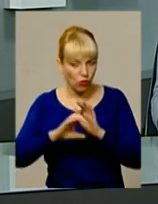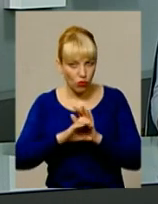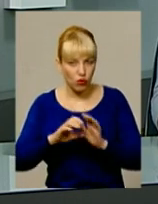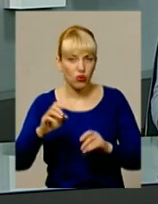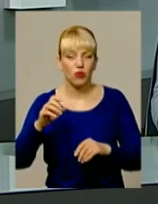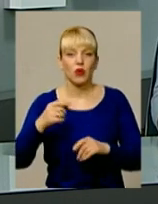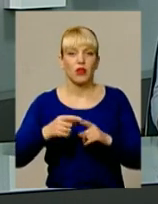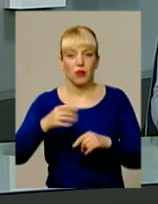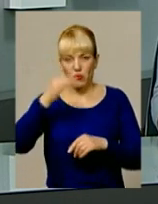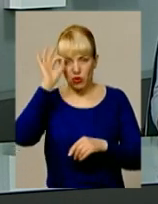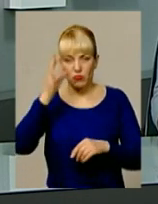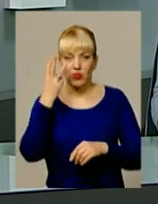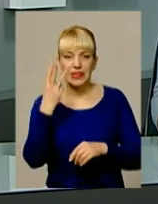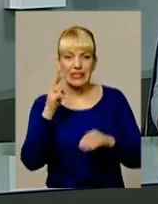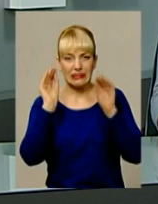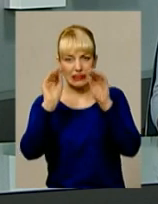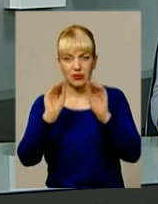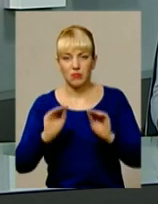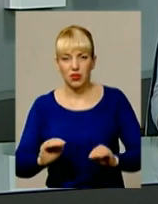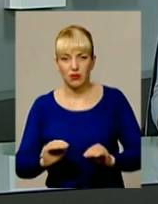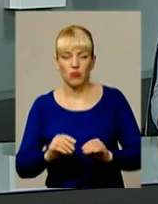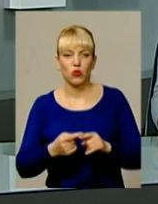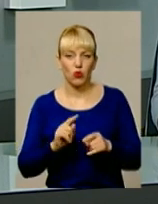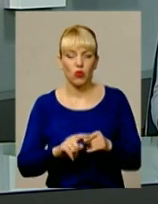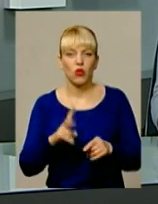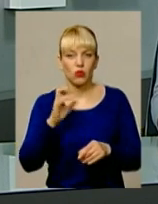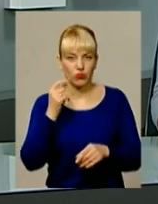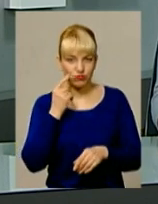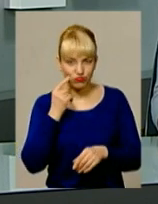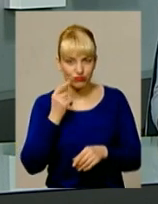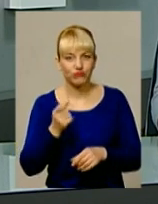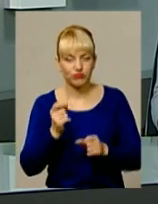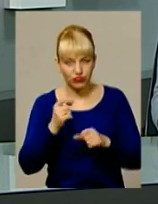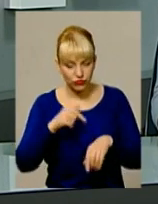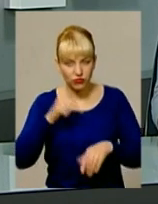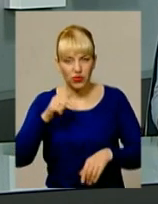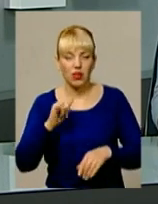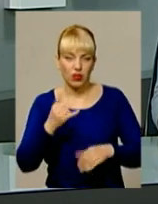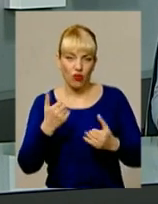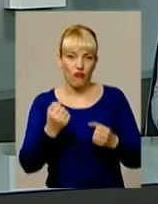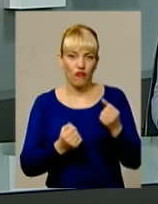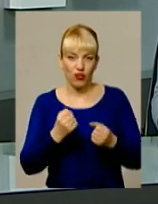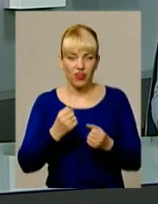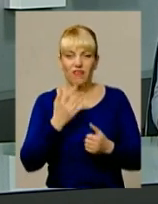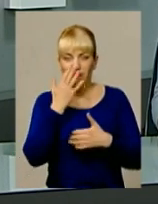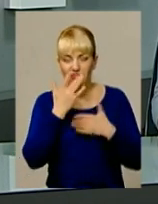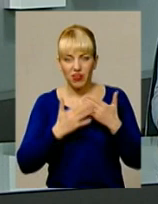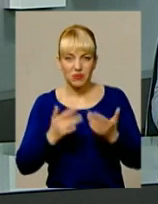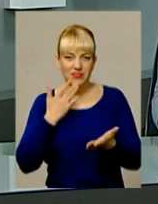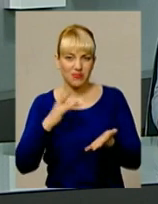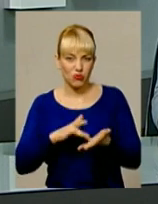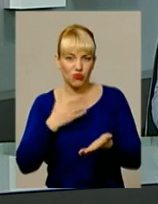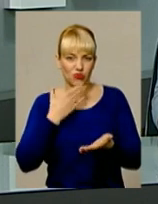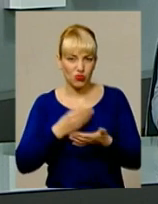підполковника склали три адмінпротоколи. Однак сумління все ж прокинулося. І сьогодні водій вибачився за ганебну поведінку перед